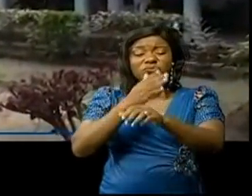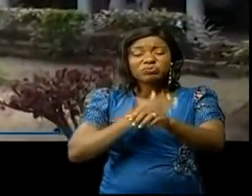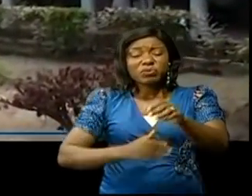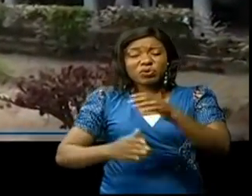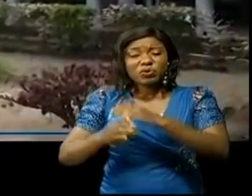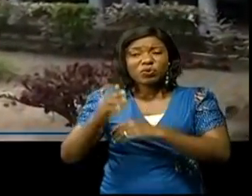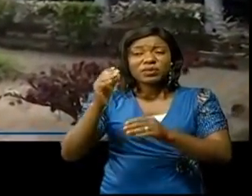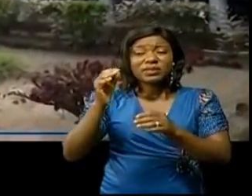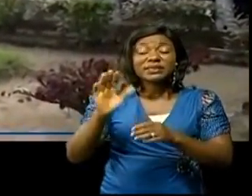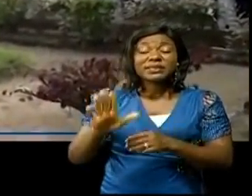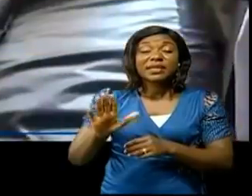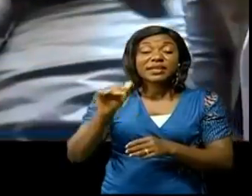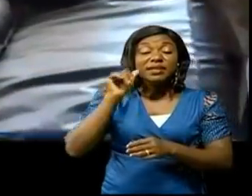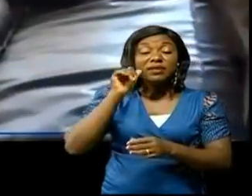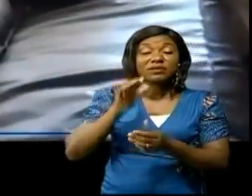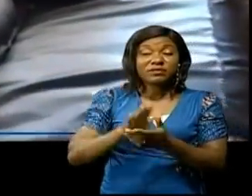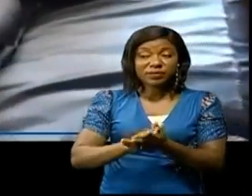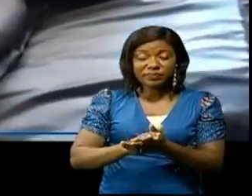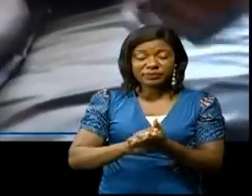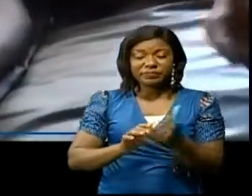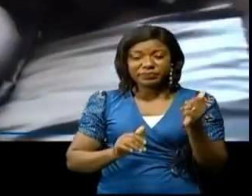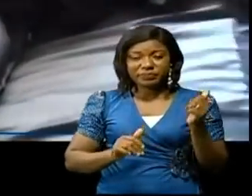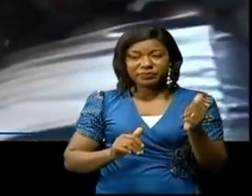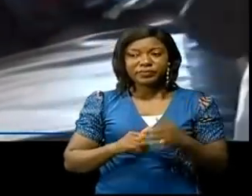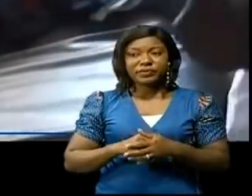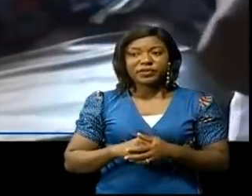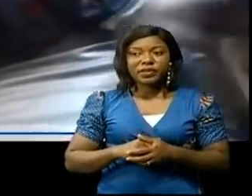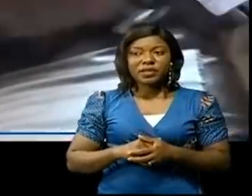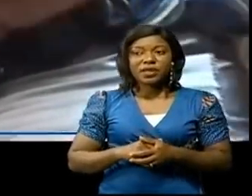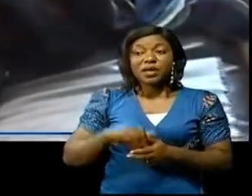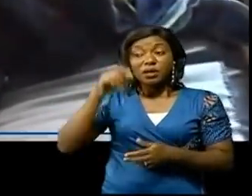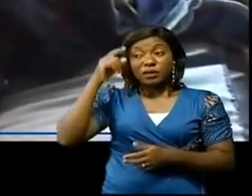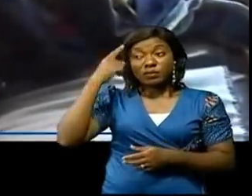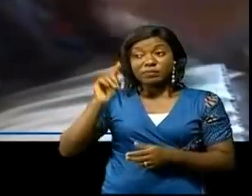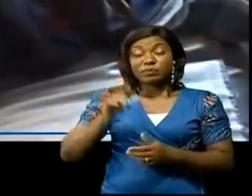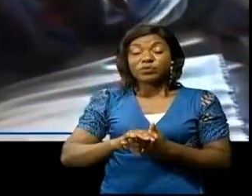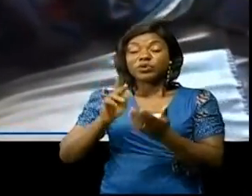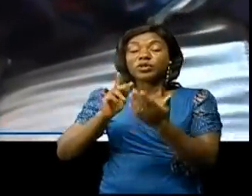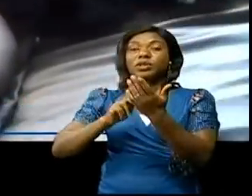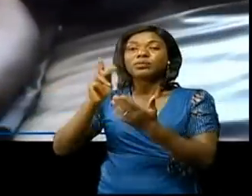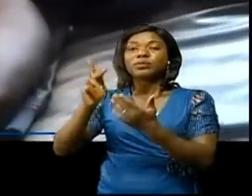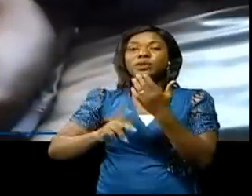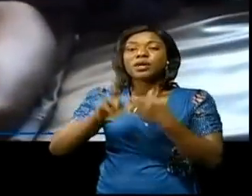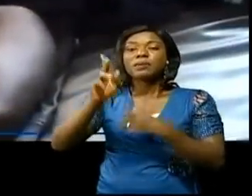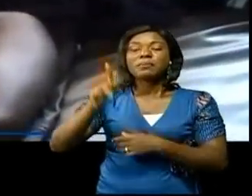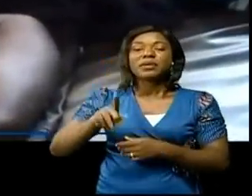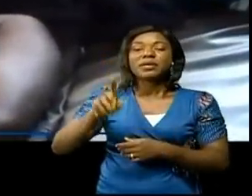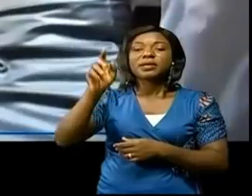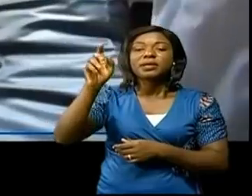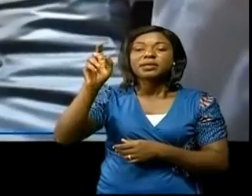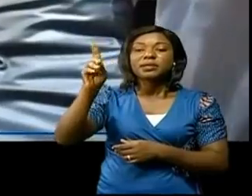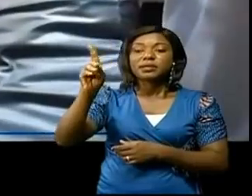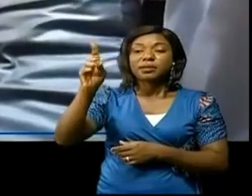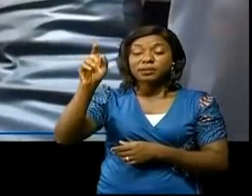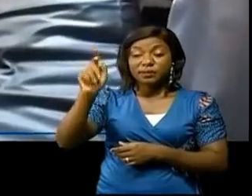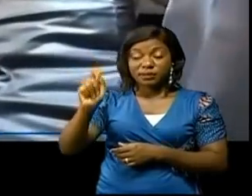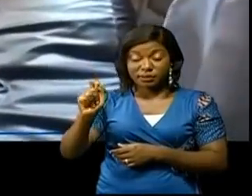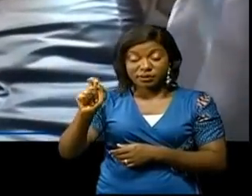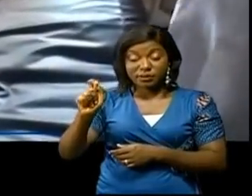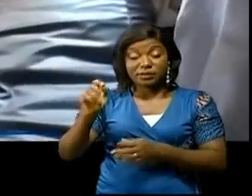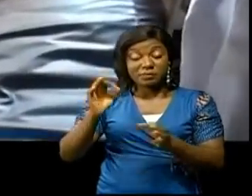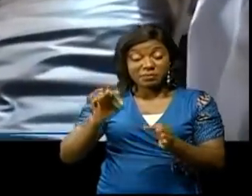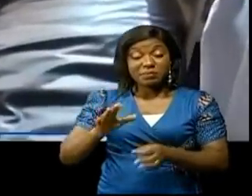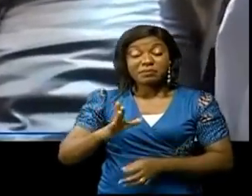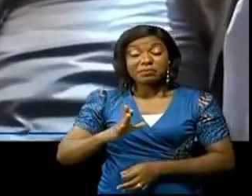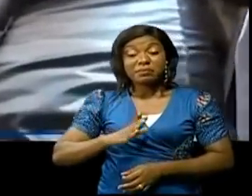5 femmes, tous sans famille. À ce qui concerne le projet PDS, un projet national, malheureusement ça fait